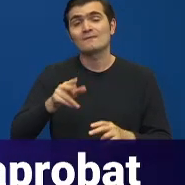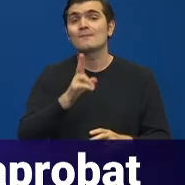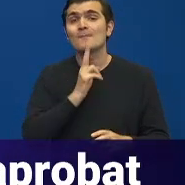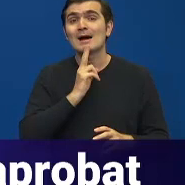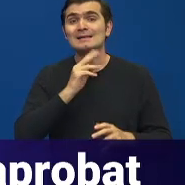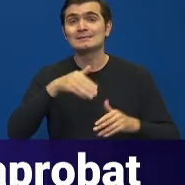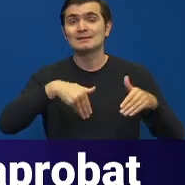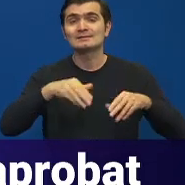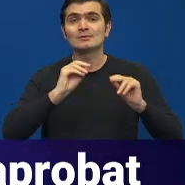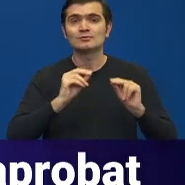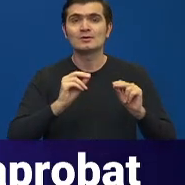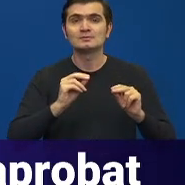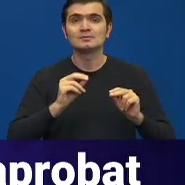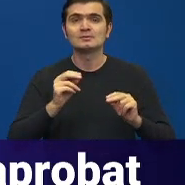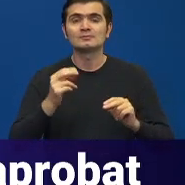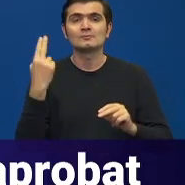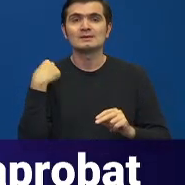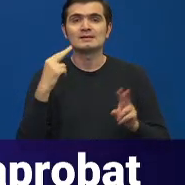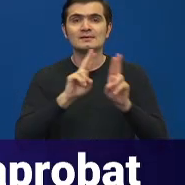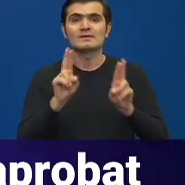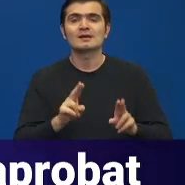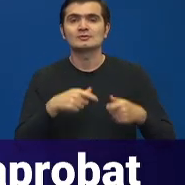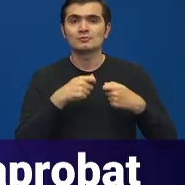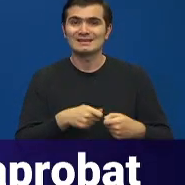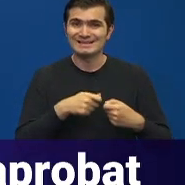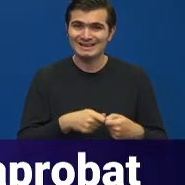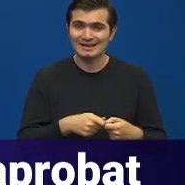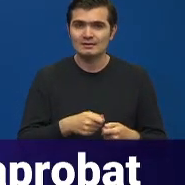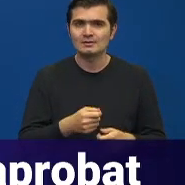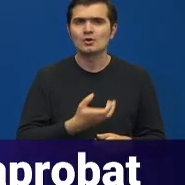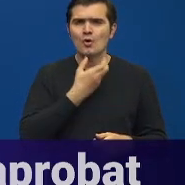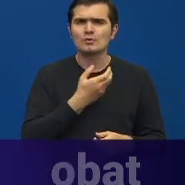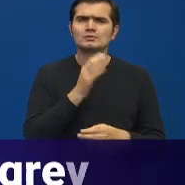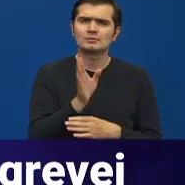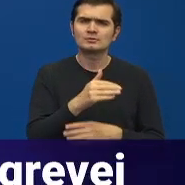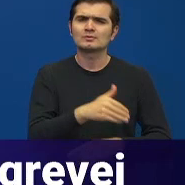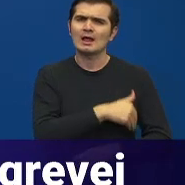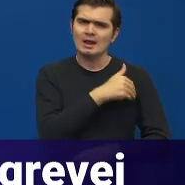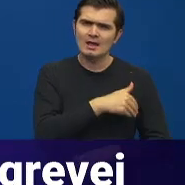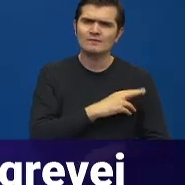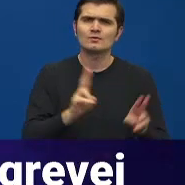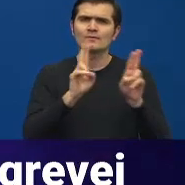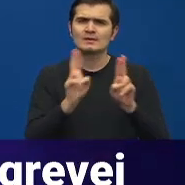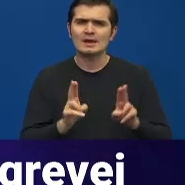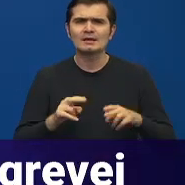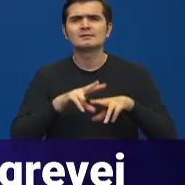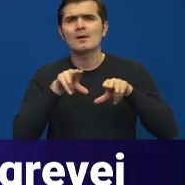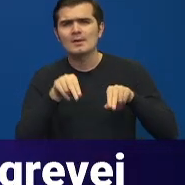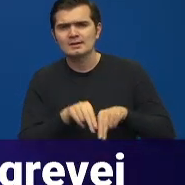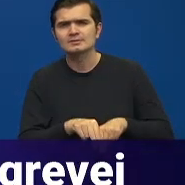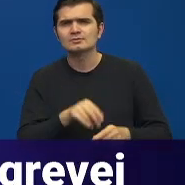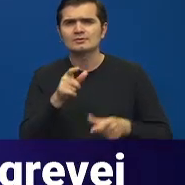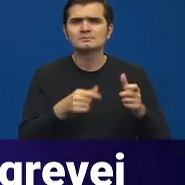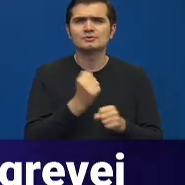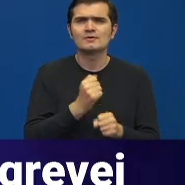marți cu liderii federațiilor sindicale din învățământul preuniversitar, Consiliul Național al Elevilor și Federația Părinților, vis-a-vis de cum abordăm perioada